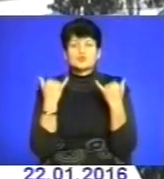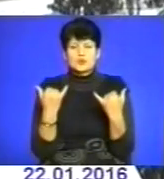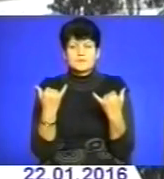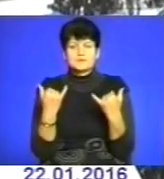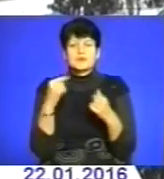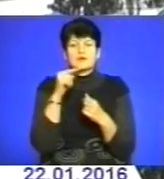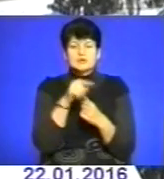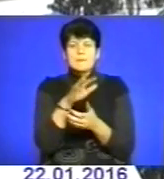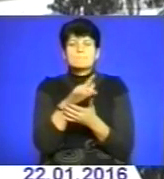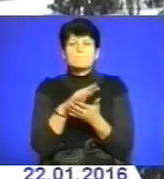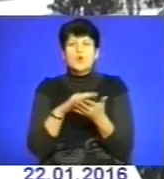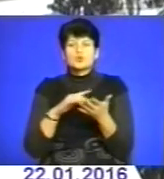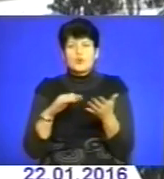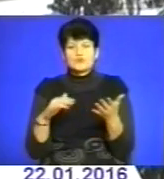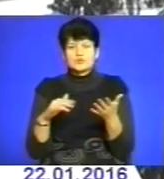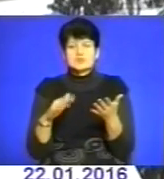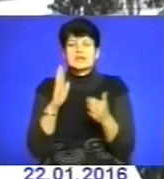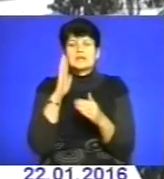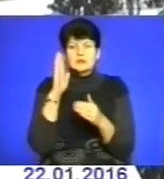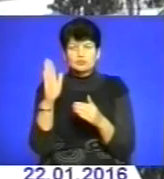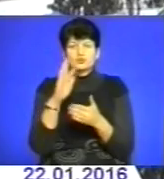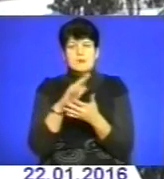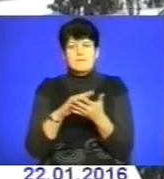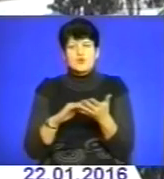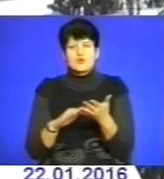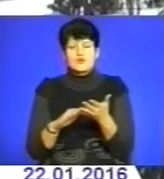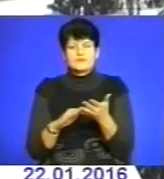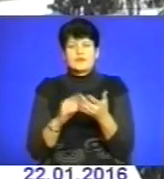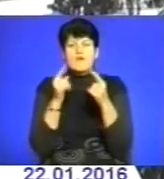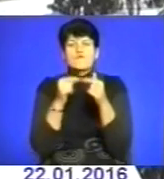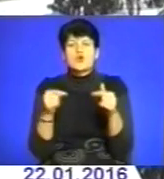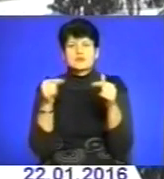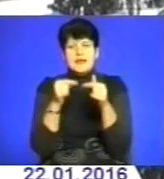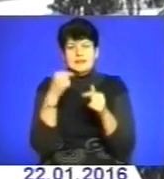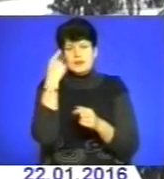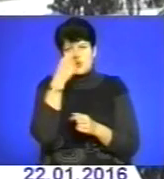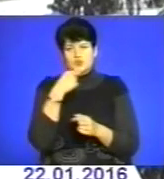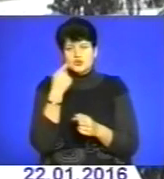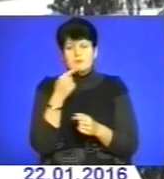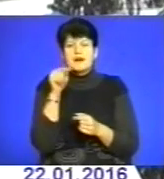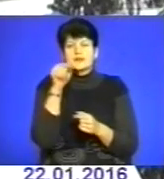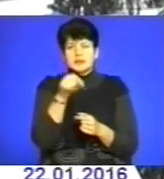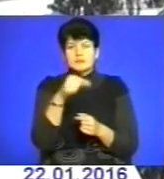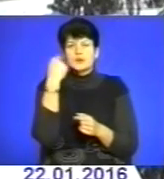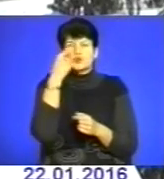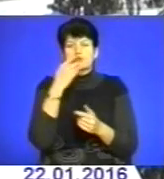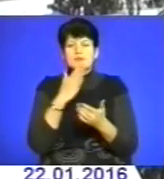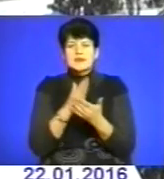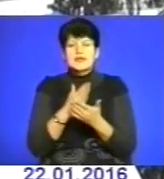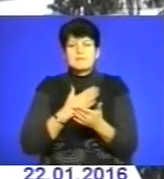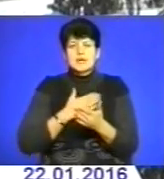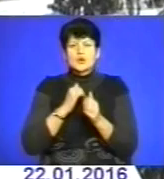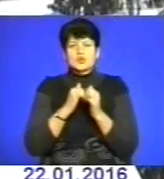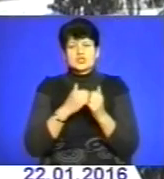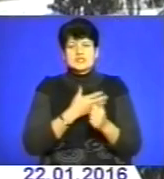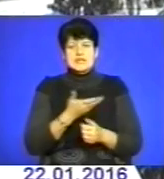Вона продовжується і буде продовжена в конкретних особах. А тими особами є ми, кожен з нас.